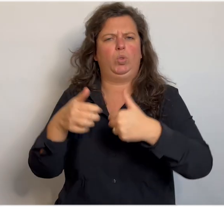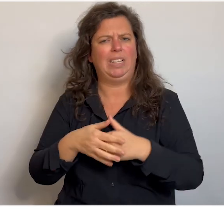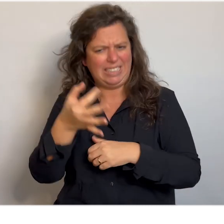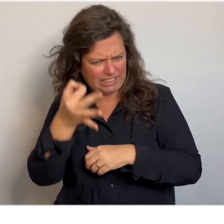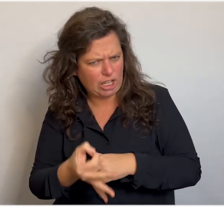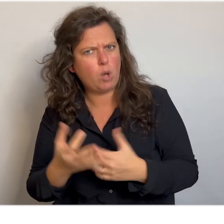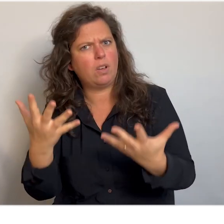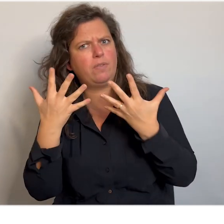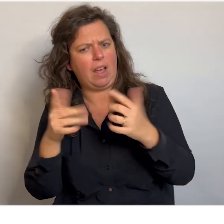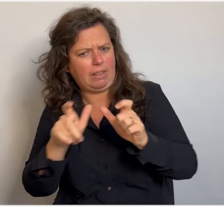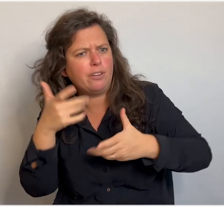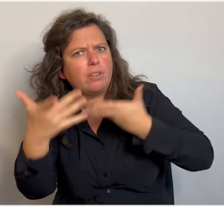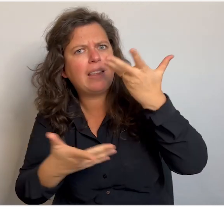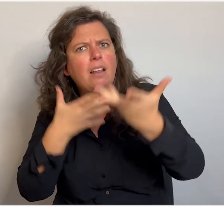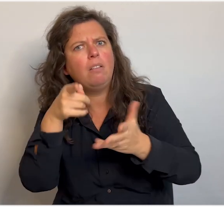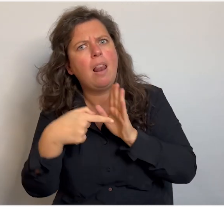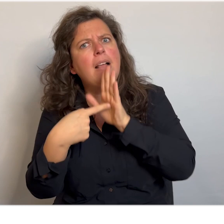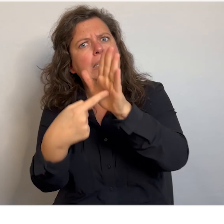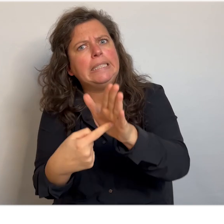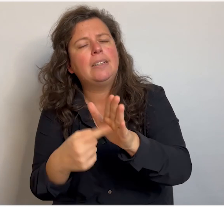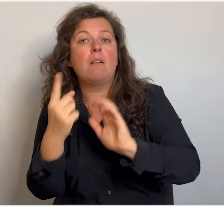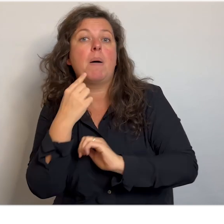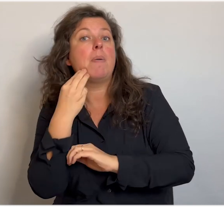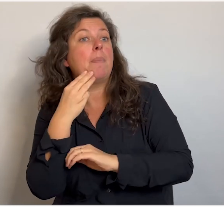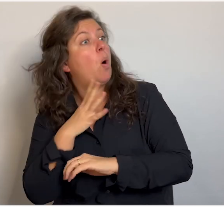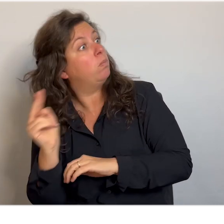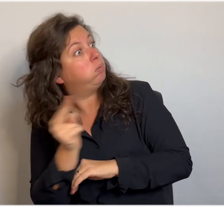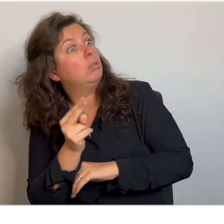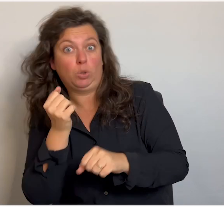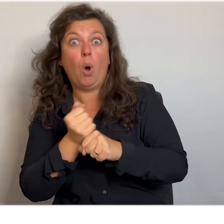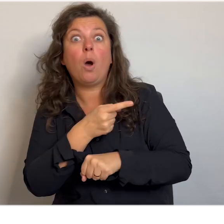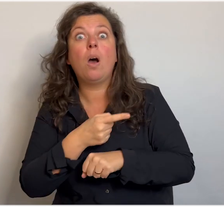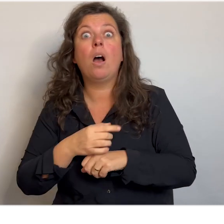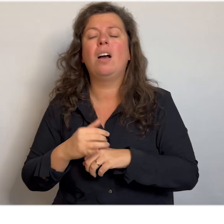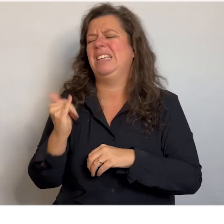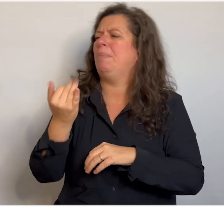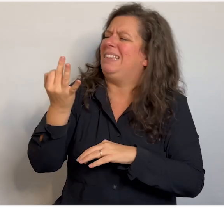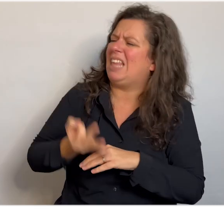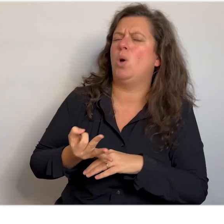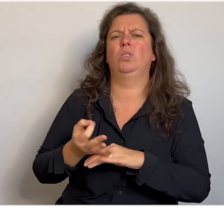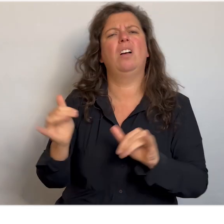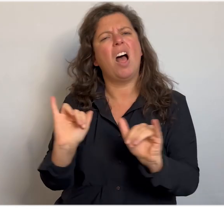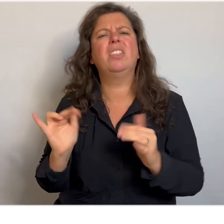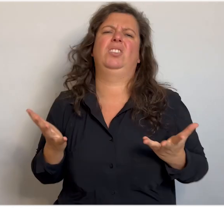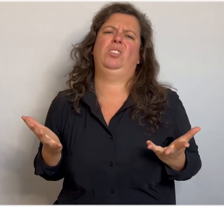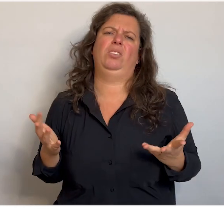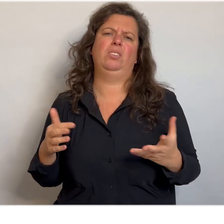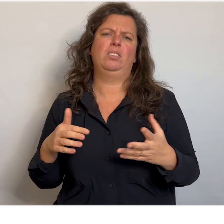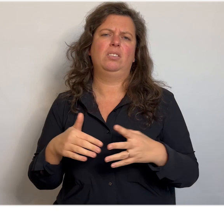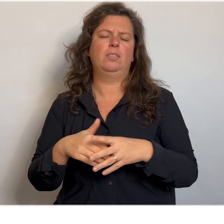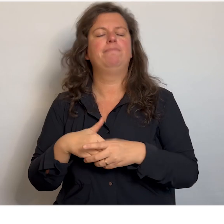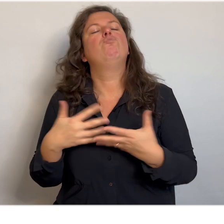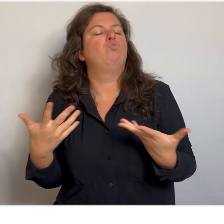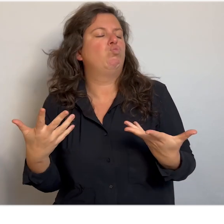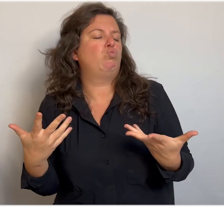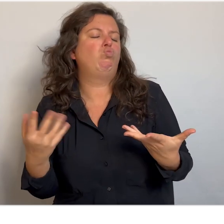ook heel vaak dingetjes vertellen en laten zien. En dan kijken papa en mama toch naar jou. Ja, maar dat is thuis. Dat is toch echt anders? Ja, ja.